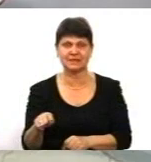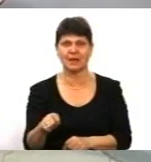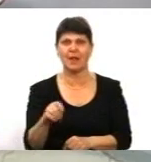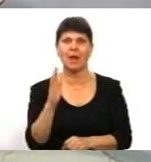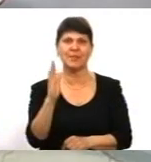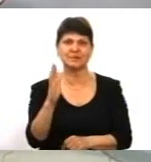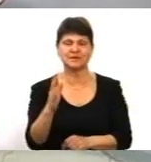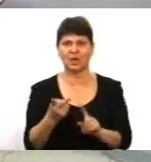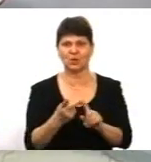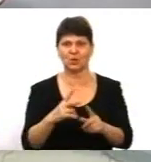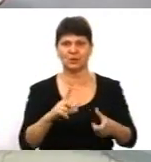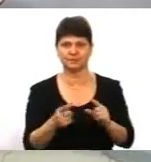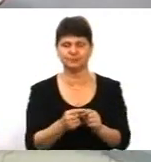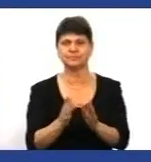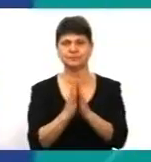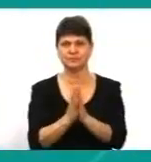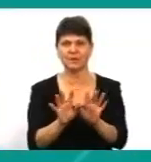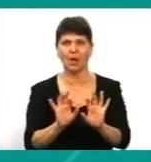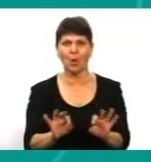другого. Прошу, коментар.